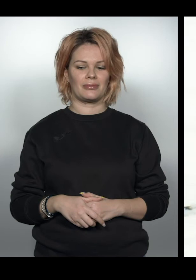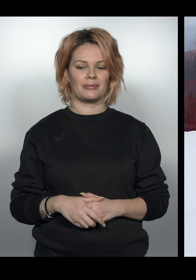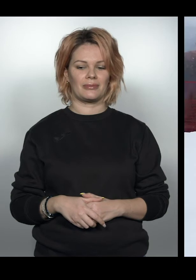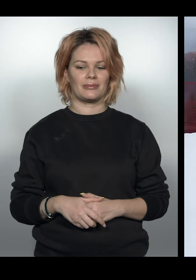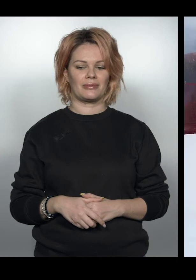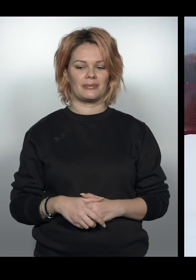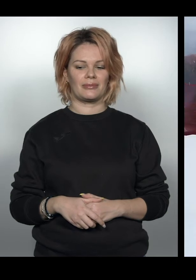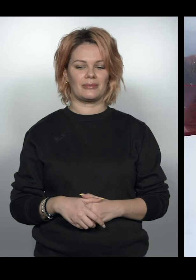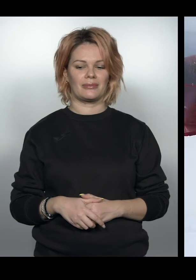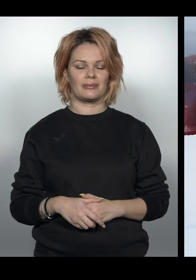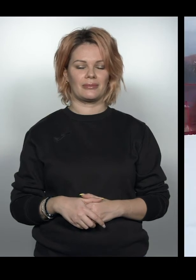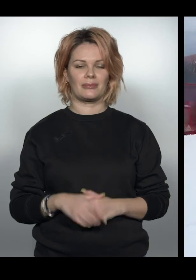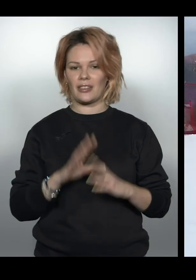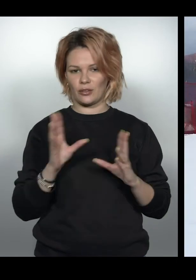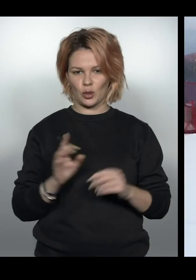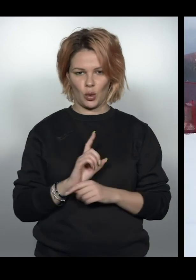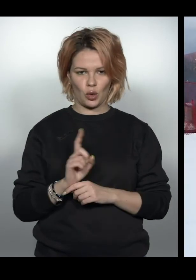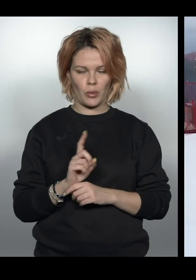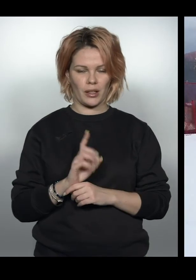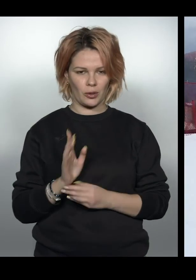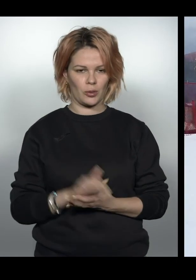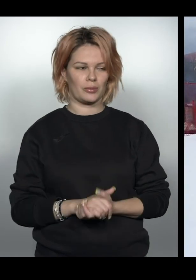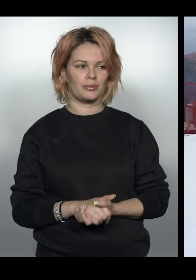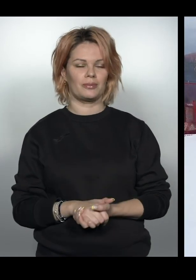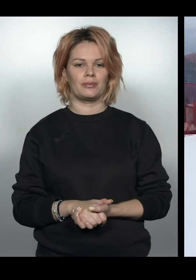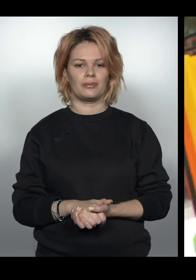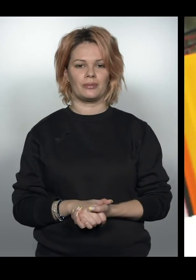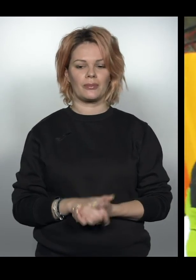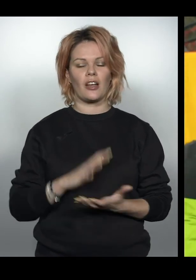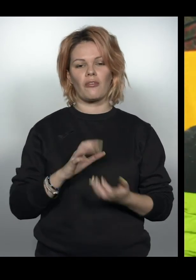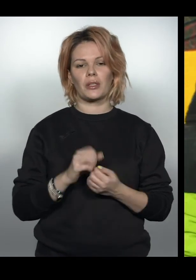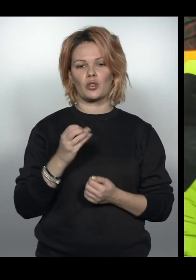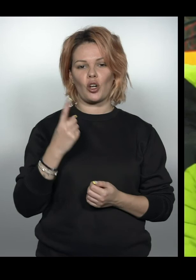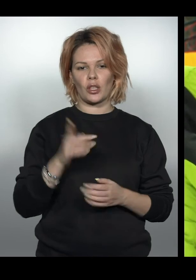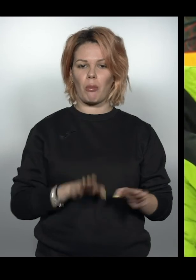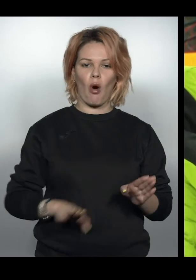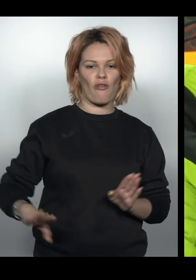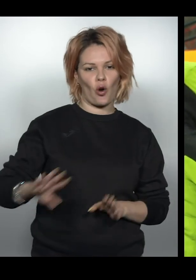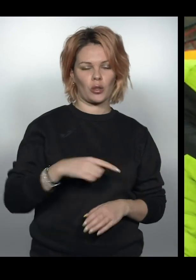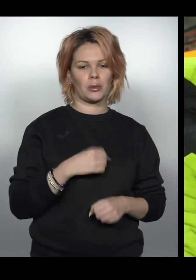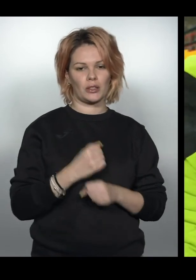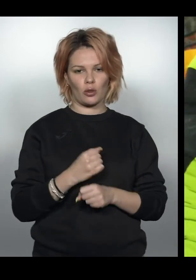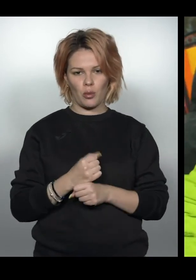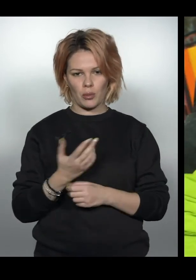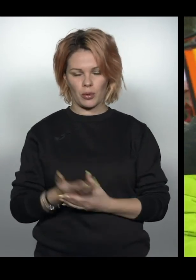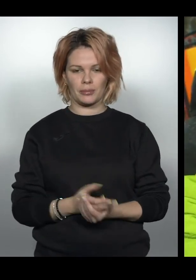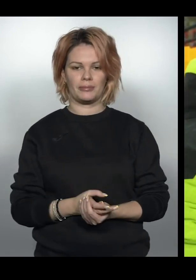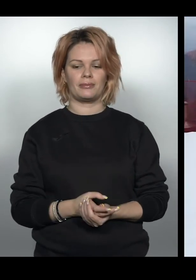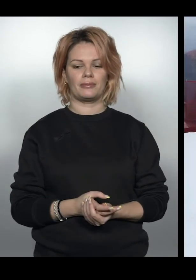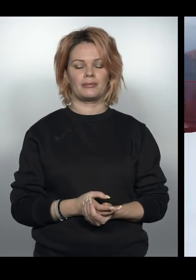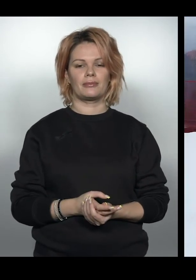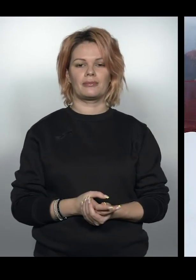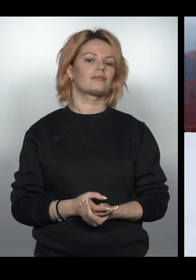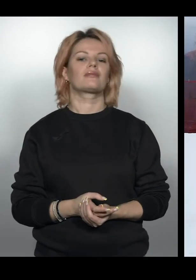Продовжувати. Стоп. Все нормально. Так. Супер. В принципі ще один поворот ми зробимо тут. Так само. Покажи в другий бік.